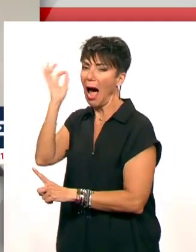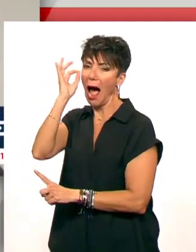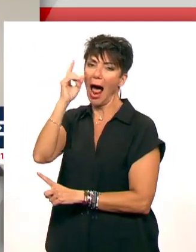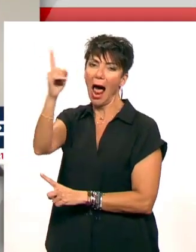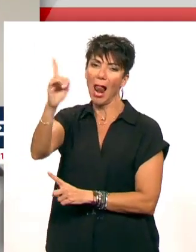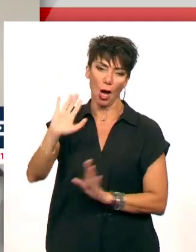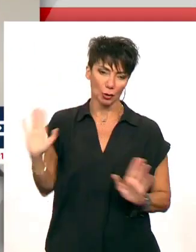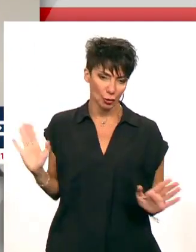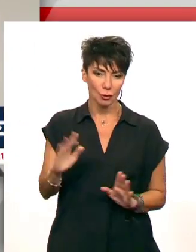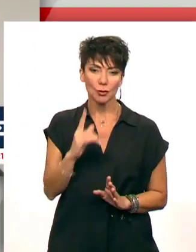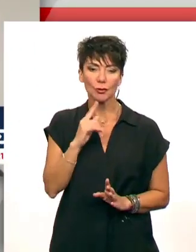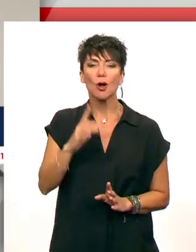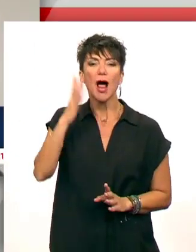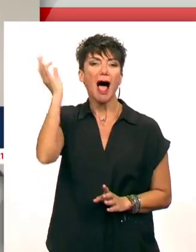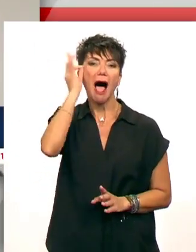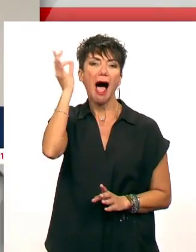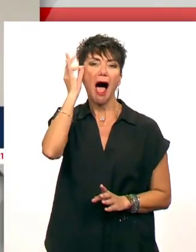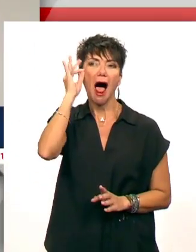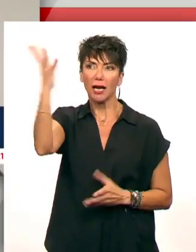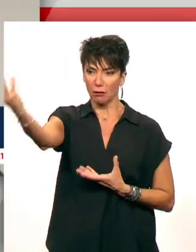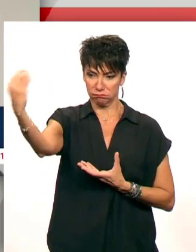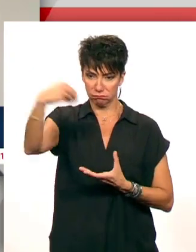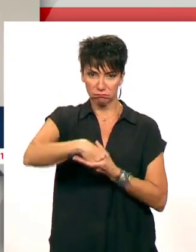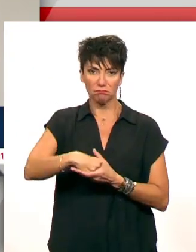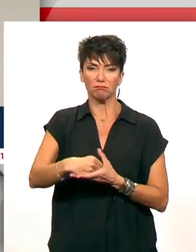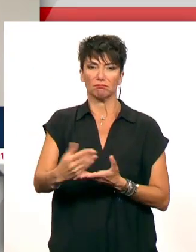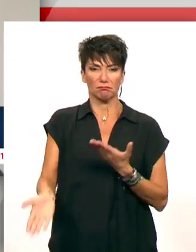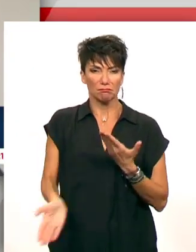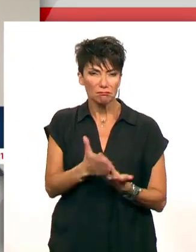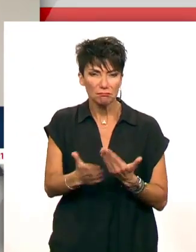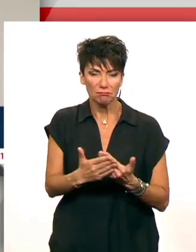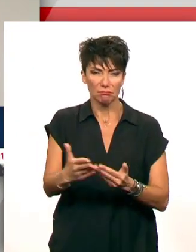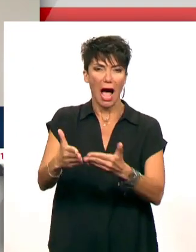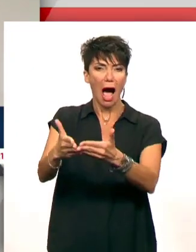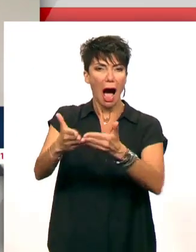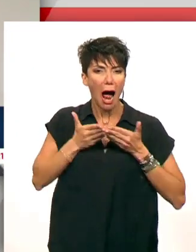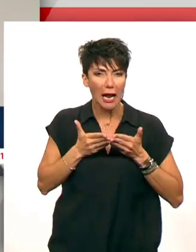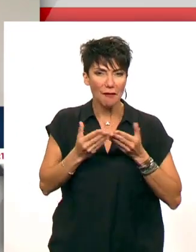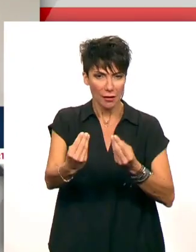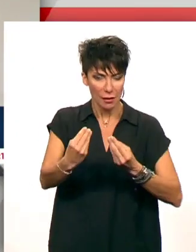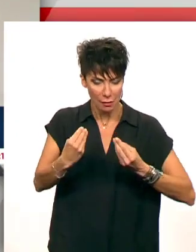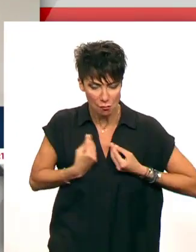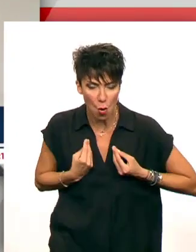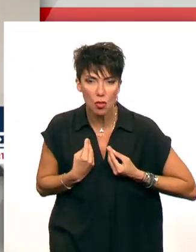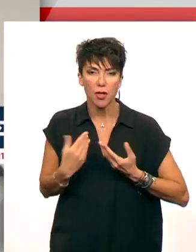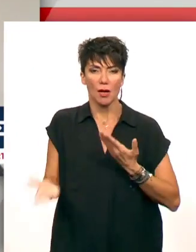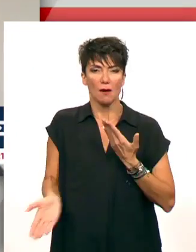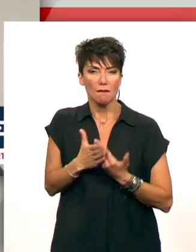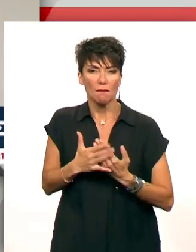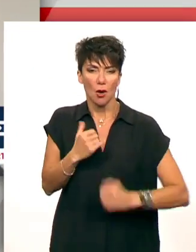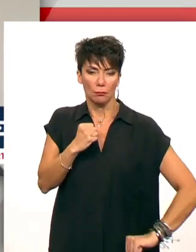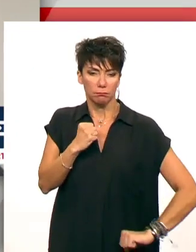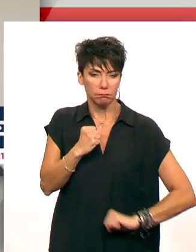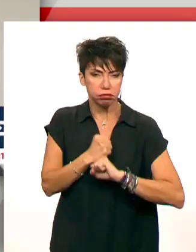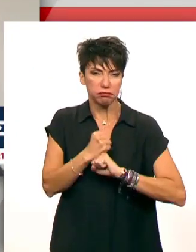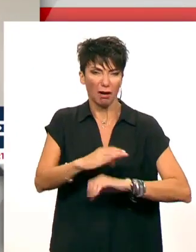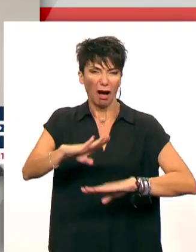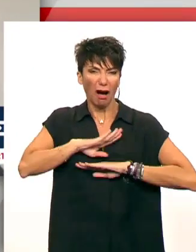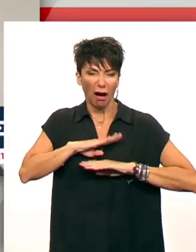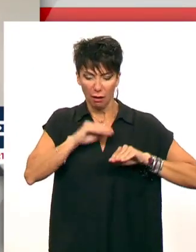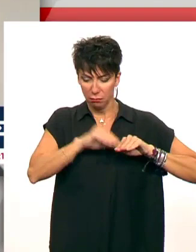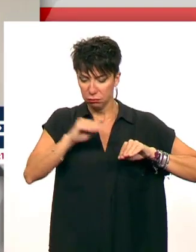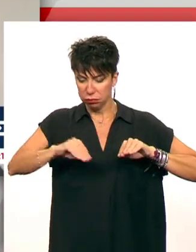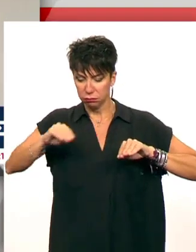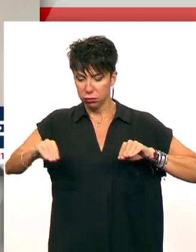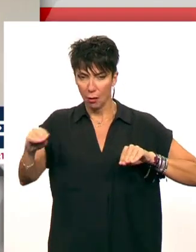Γαλλίας στην Αντολική Μεσόγειο ευνηδίασε δυσάρεστα την Τουρκία και αυτό όχι μόνο λόγω της στρατιωτικής ισχύης της Γαλλίας αλλά